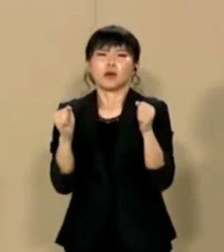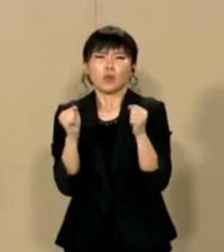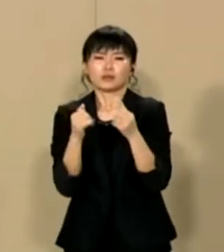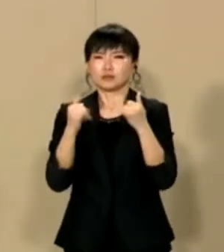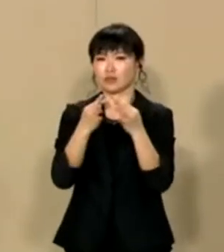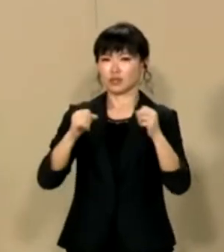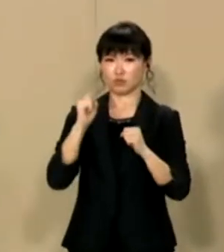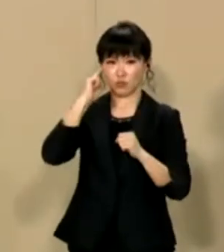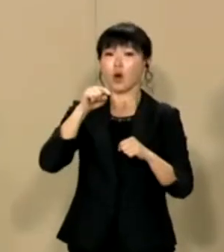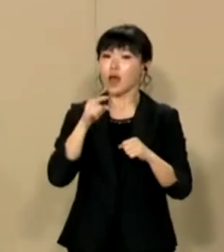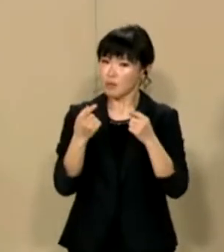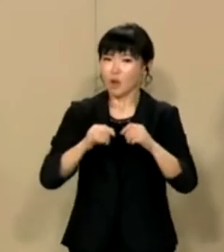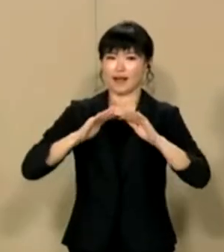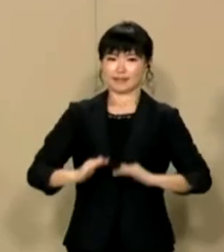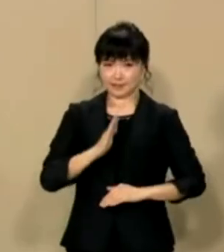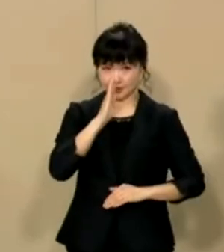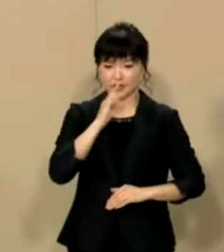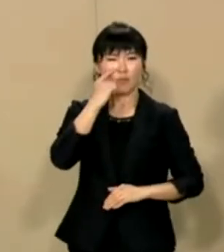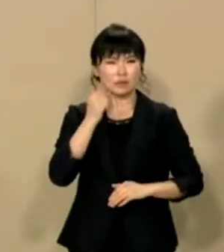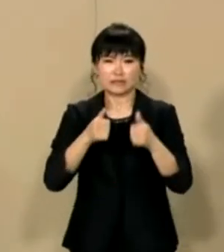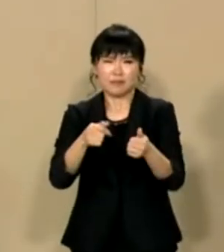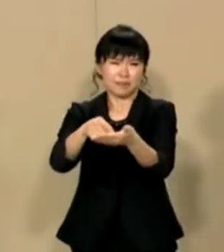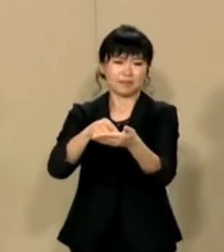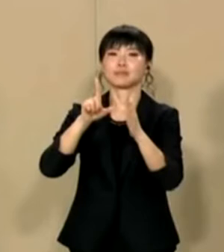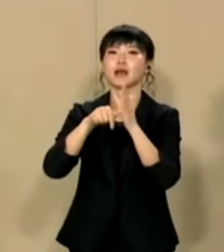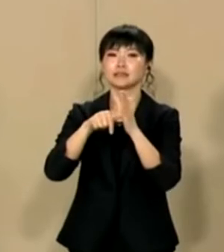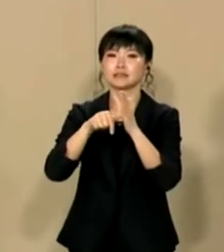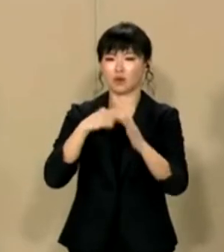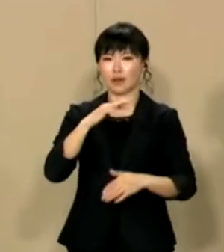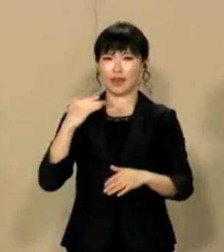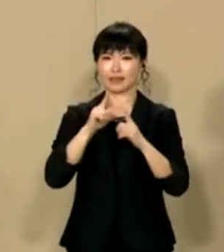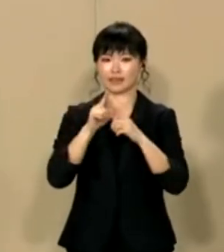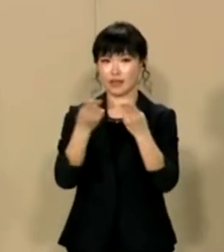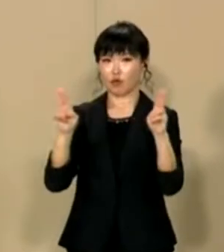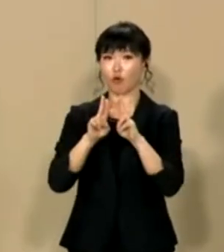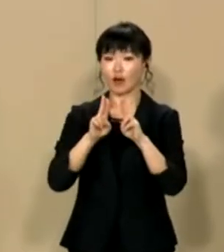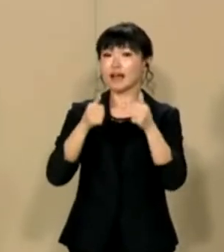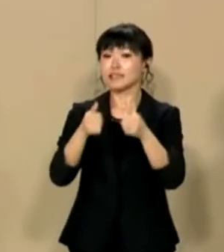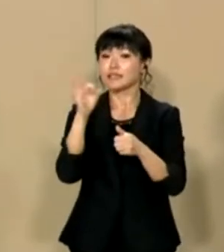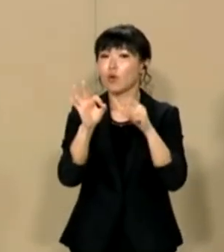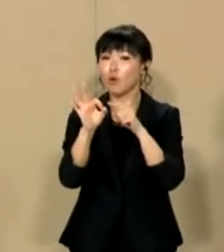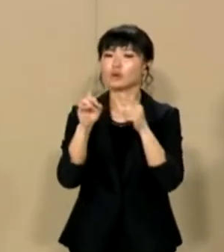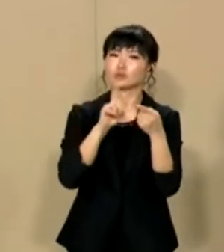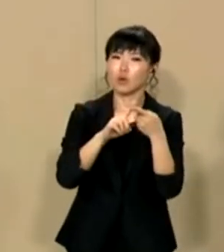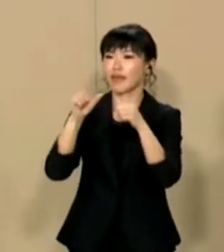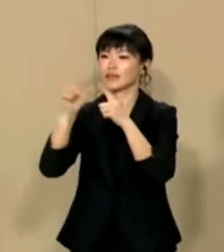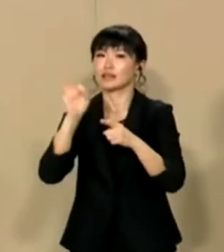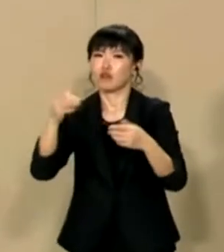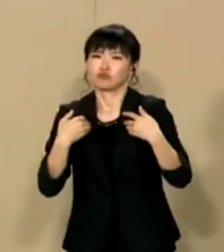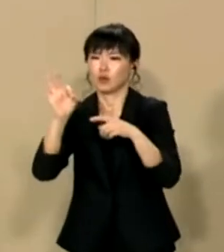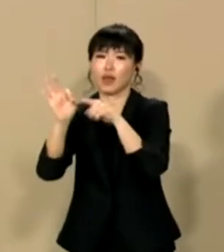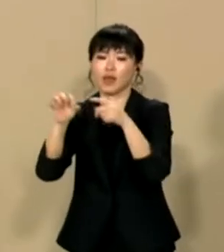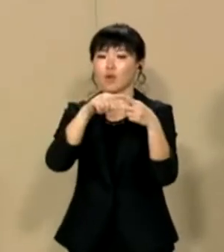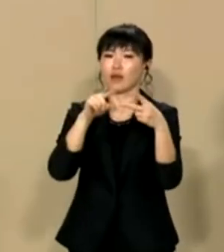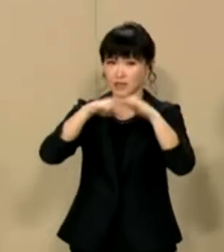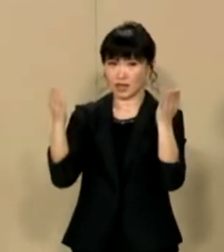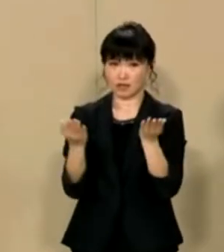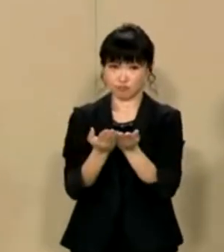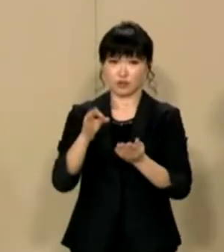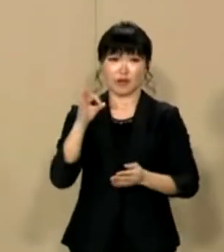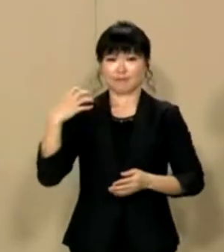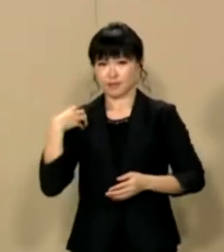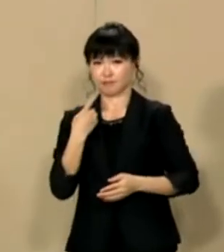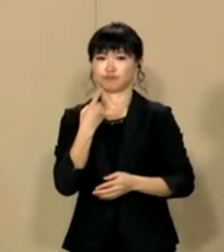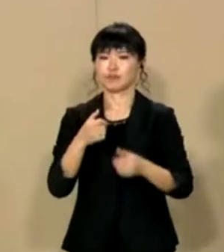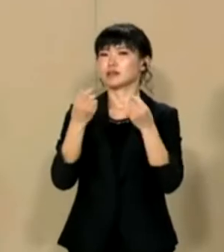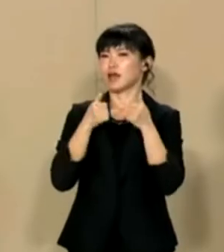方大勢いらっいますがこちらも安心してください万が一裁判になっても我々NHK等が裁判費用とそしてNHKに支払うべき受信料をなんと全額支払いして